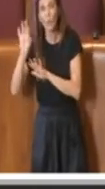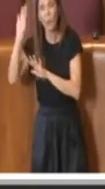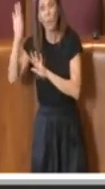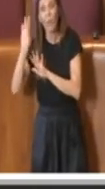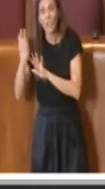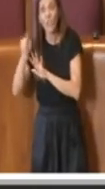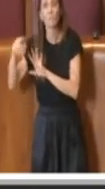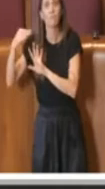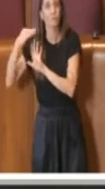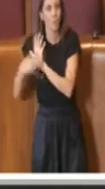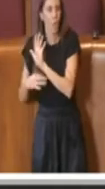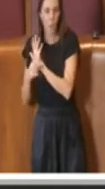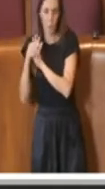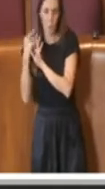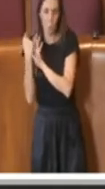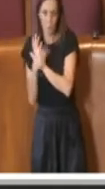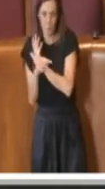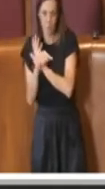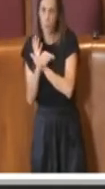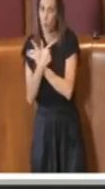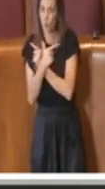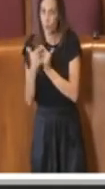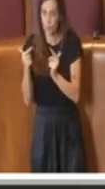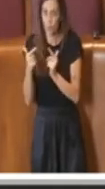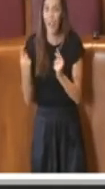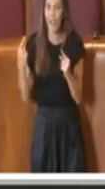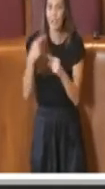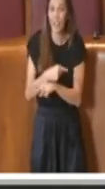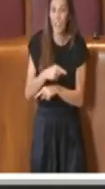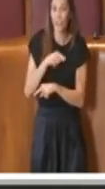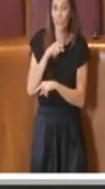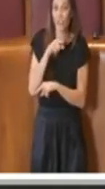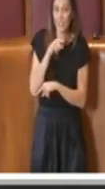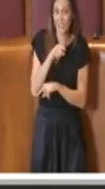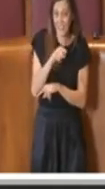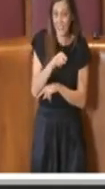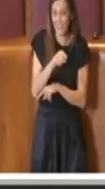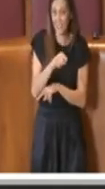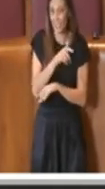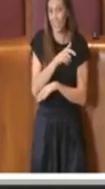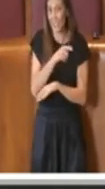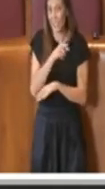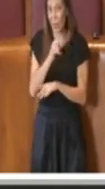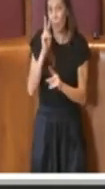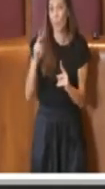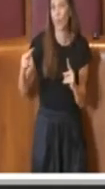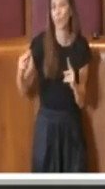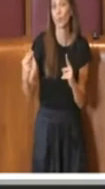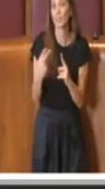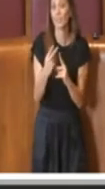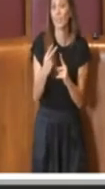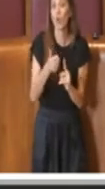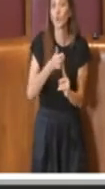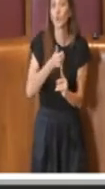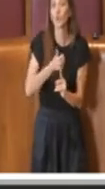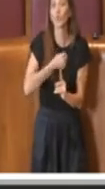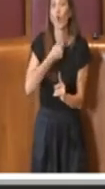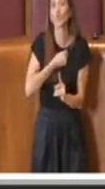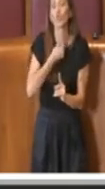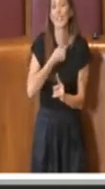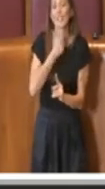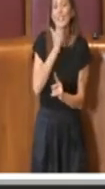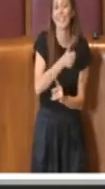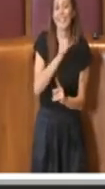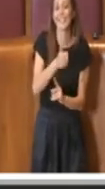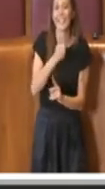questo allargamento al 110% di detrazioni lo restringe da un punto di vista soggettivo, ovvero